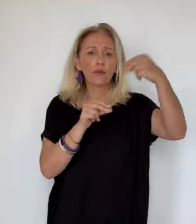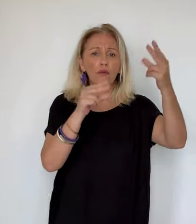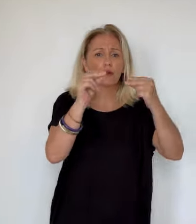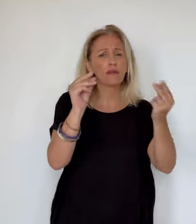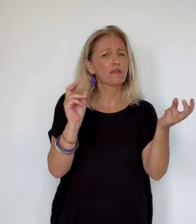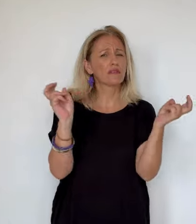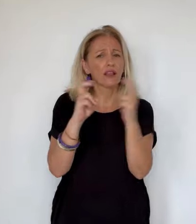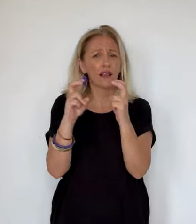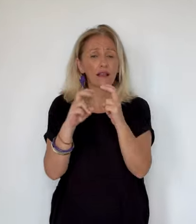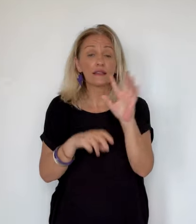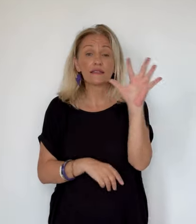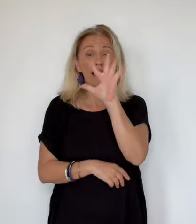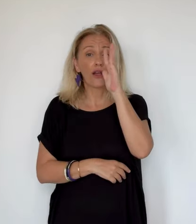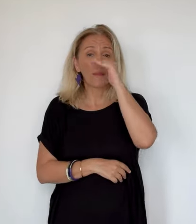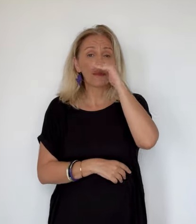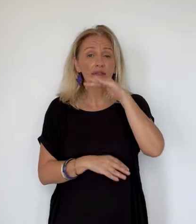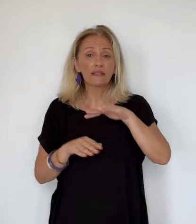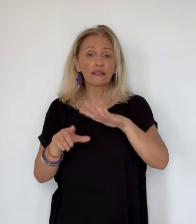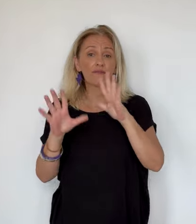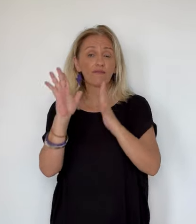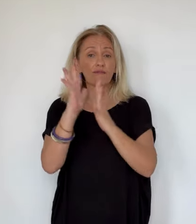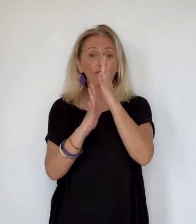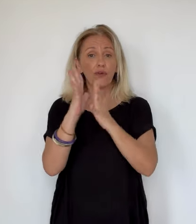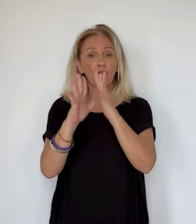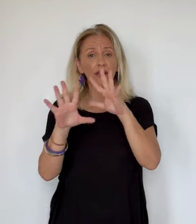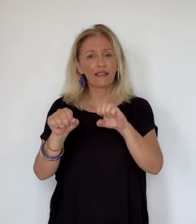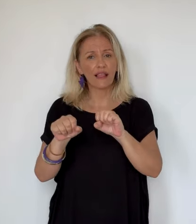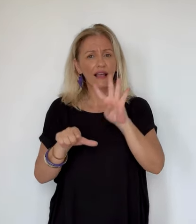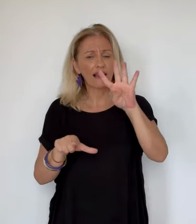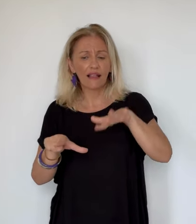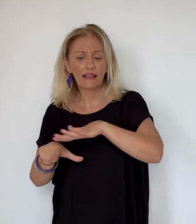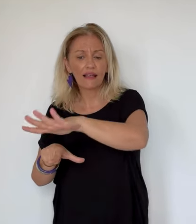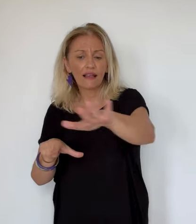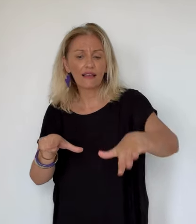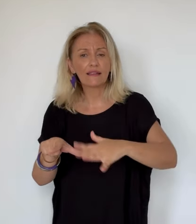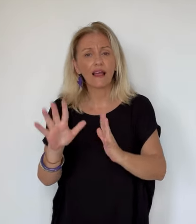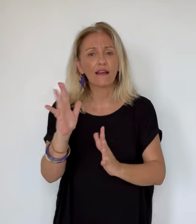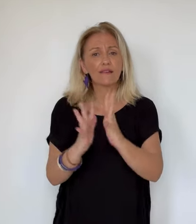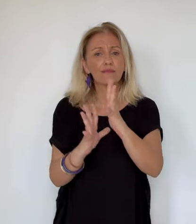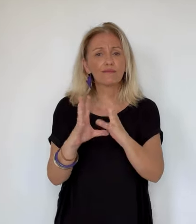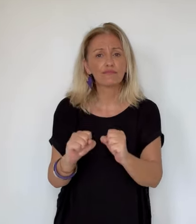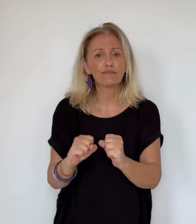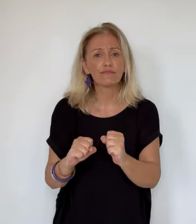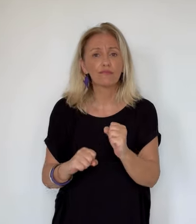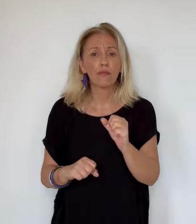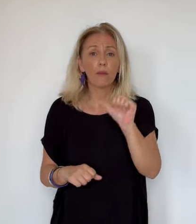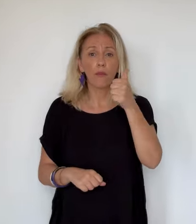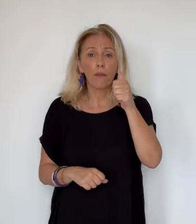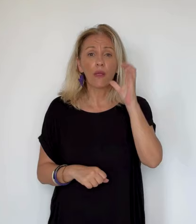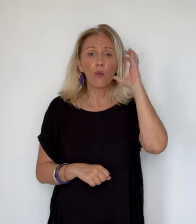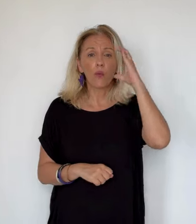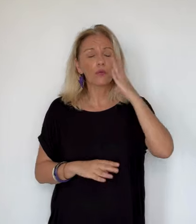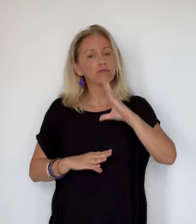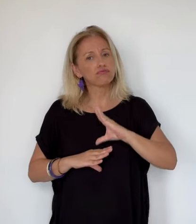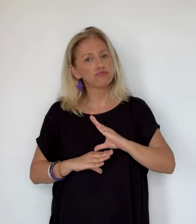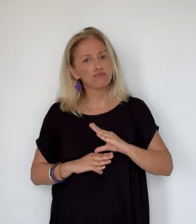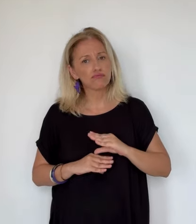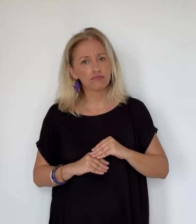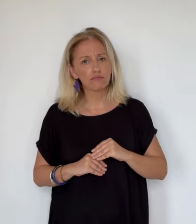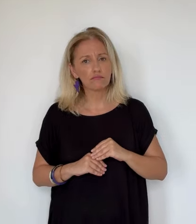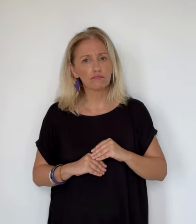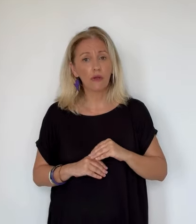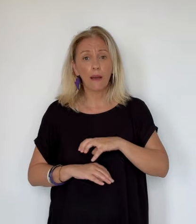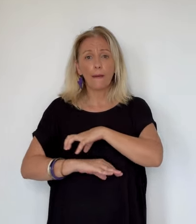été forte. La canicule des derniers jours a desséché l'air, le sol, la végétation. Finalement, l'incendie est stabilisé vers